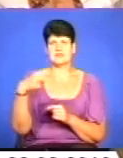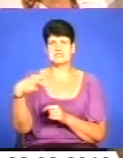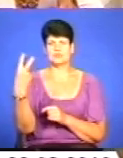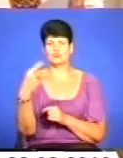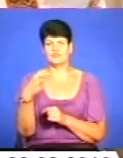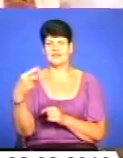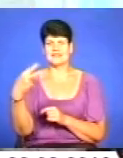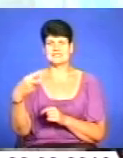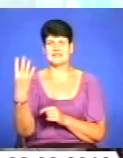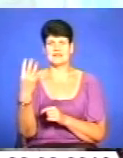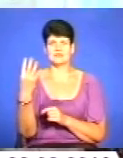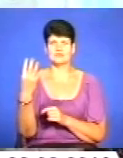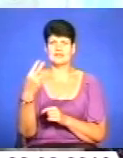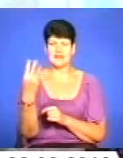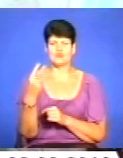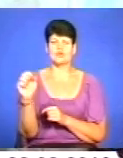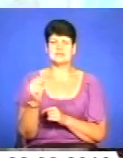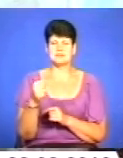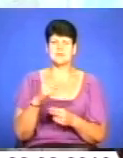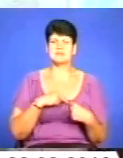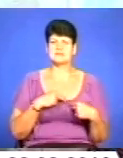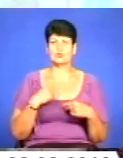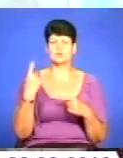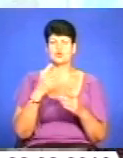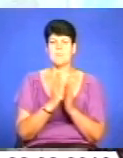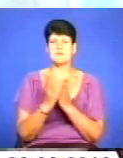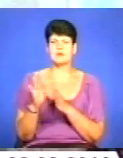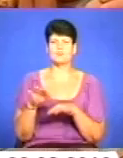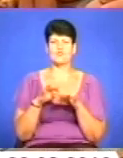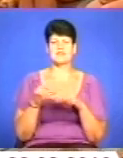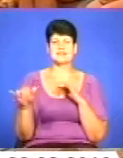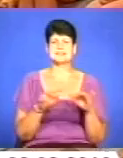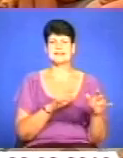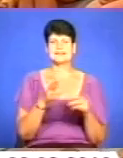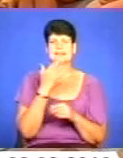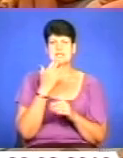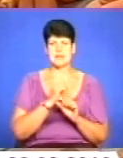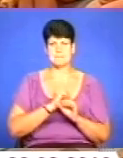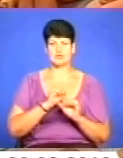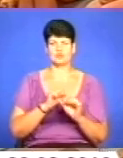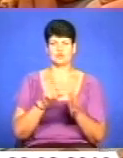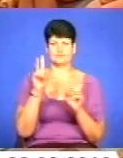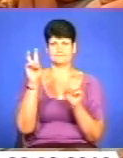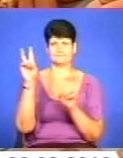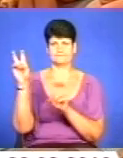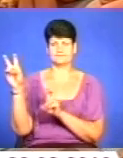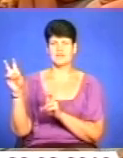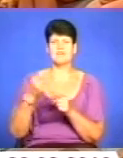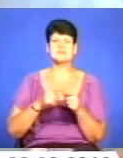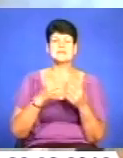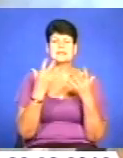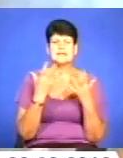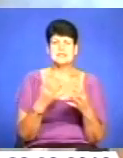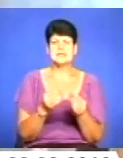23 серпня працівники обласної бібліотеки для дітей проводять заходи із національно-патріотичною тематикою. У ці дні